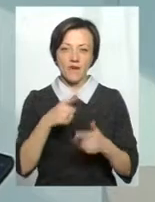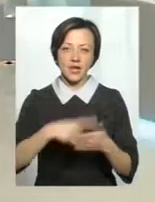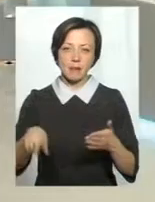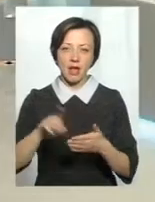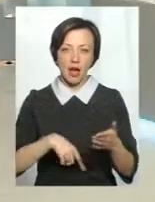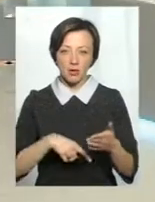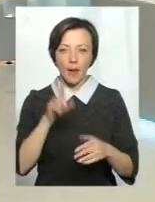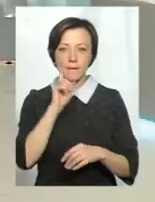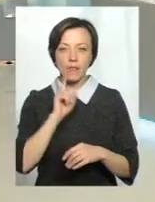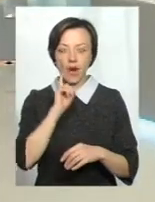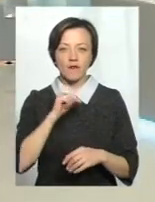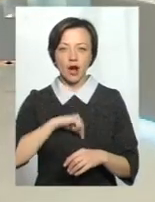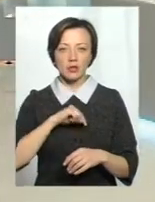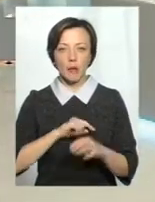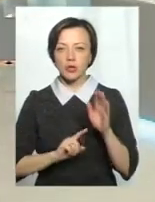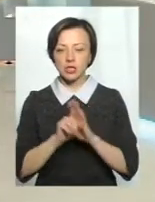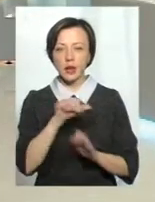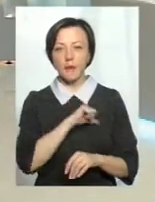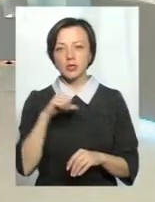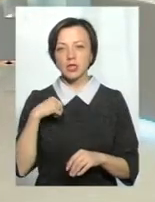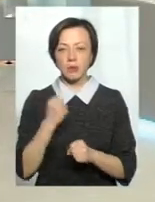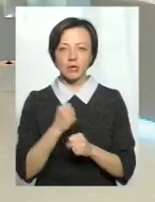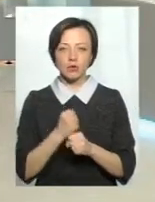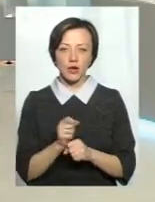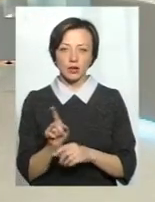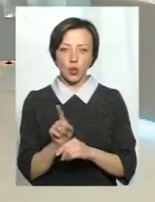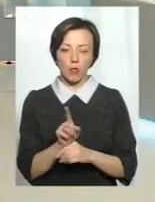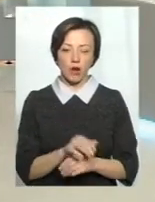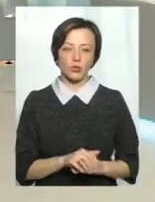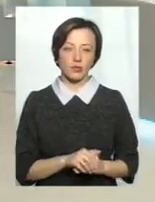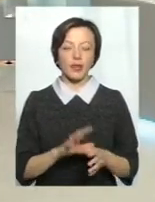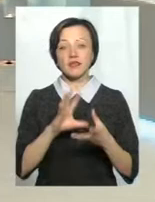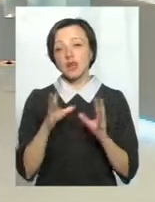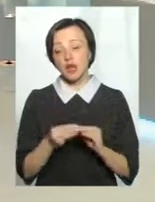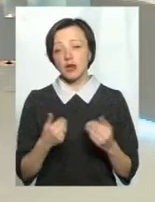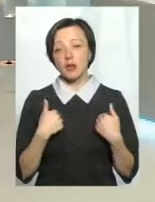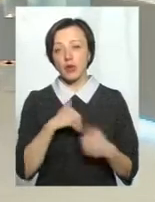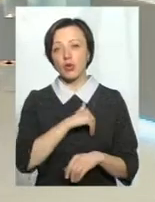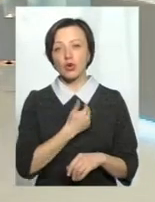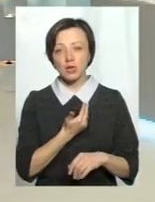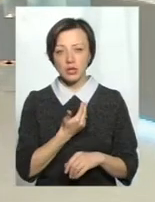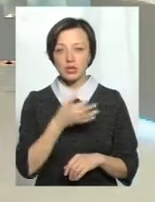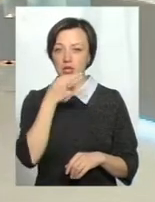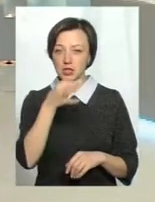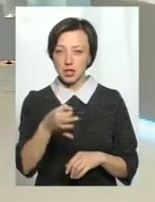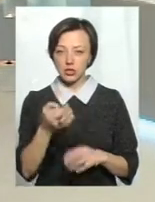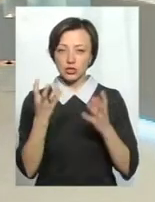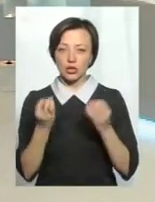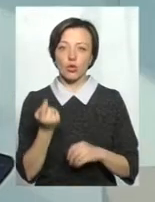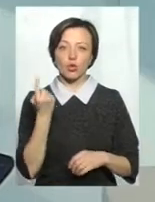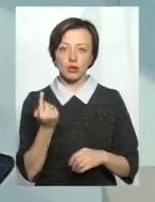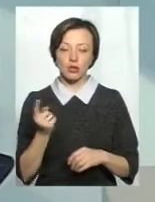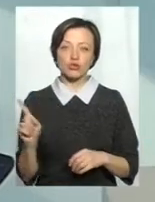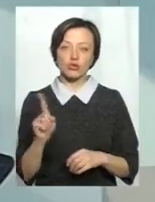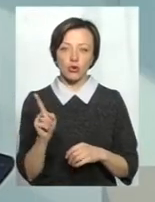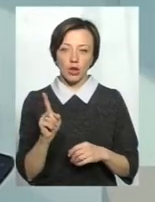медикаменти, поки організм не почне самостійно працювати нормально. Взагалі-то я б хотіла сказати ще одне, що